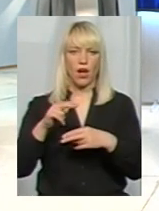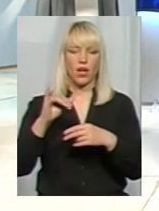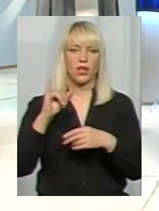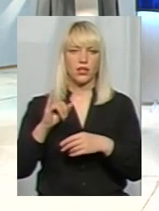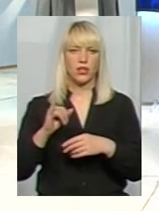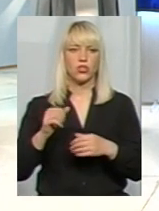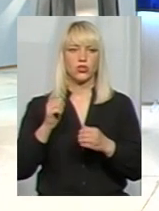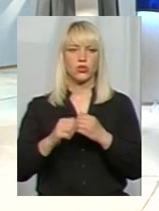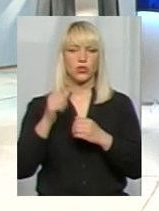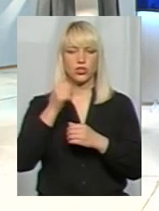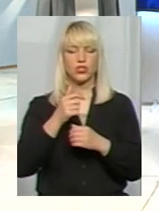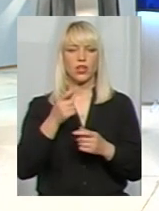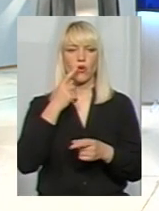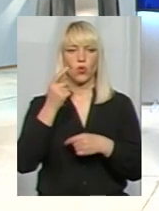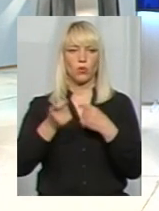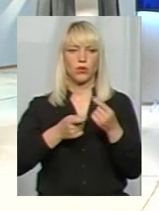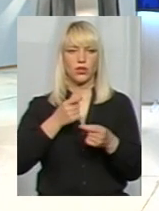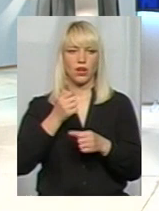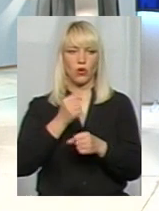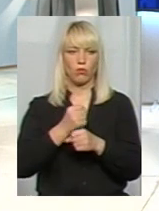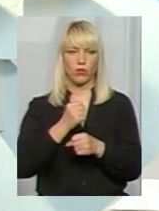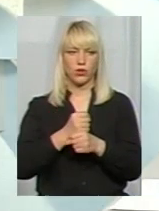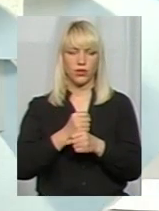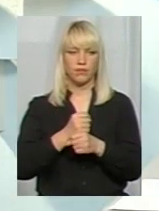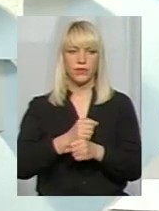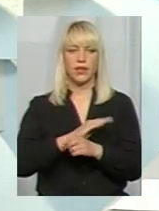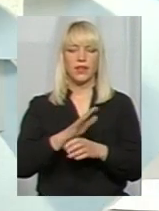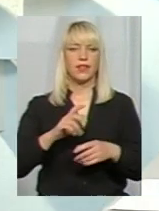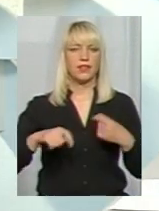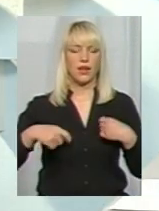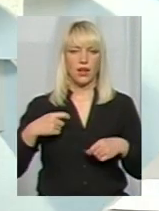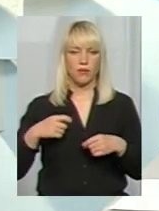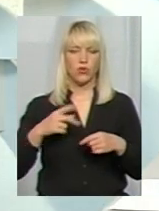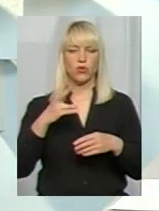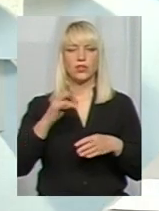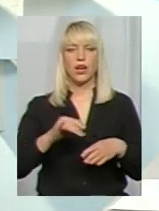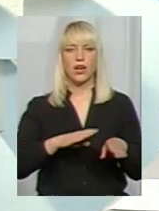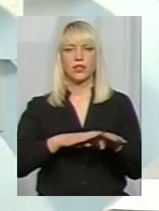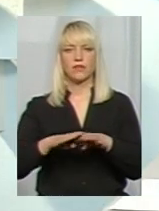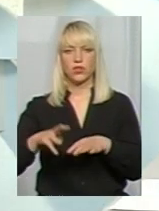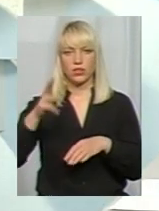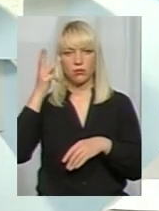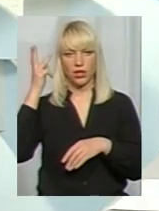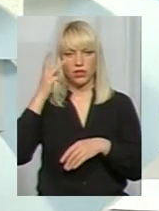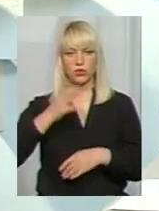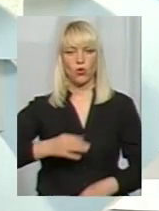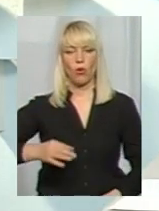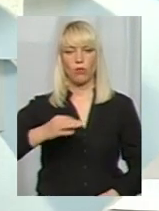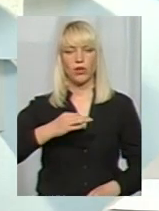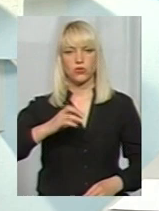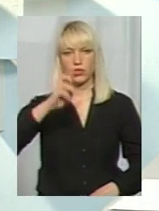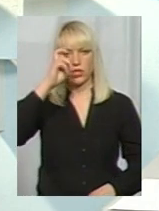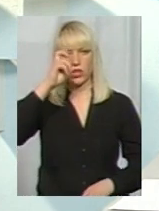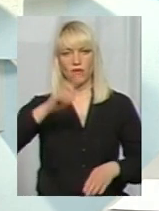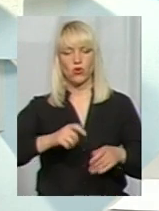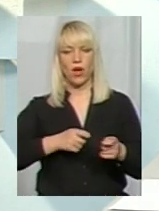кропітка робота. Недаремно на рівні Хмельницької обласної державної